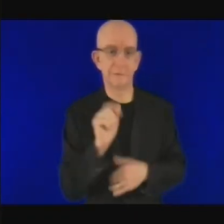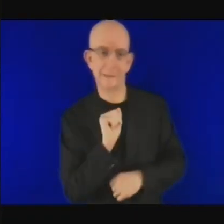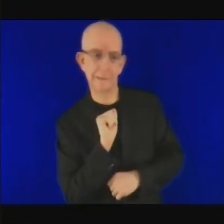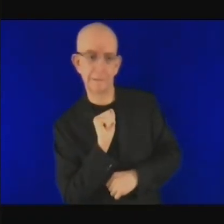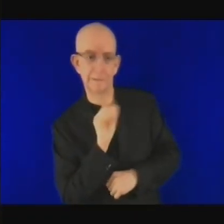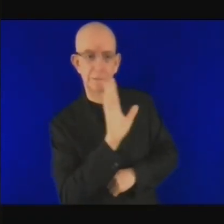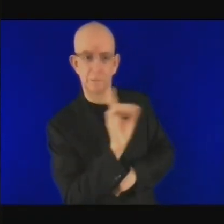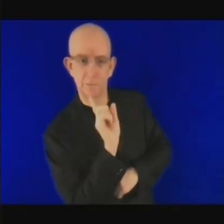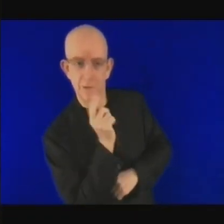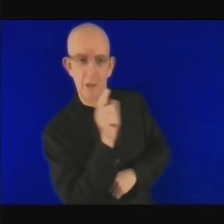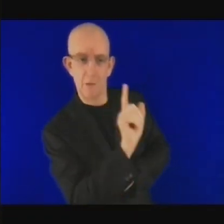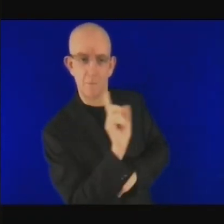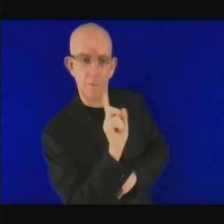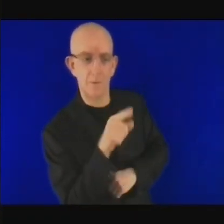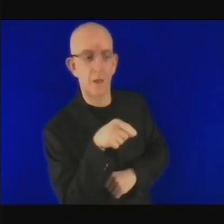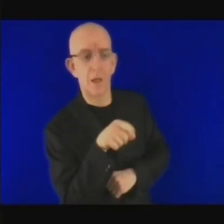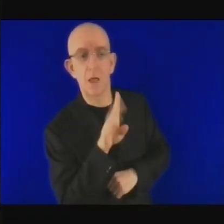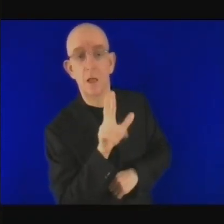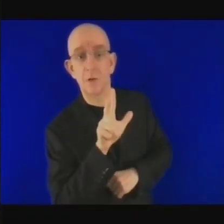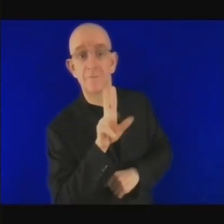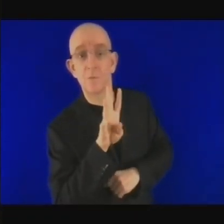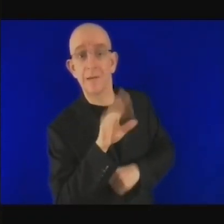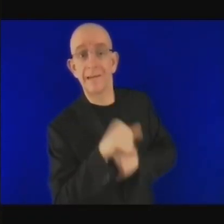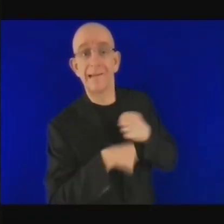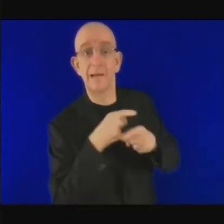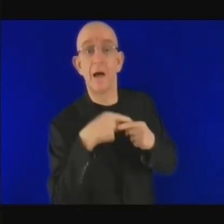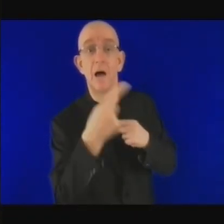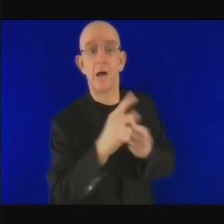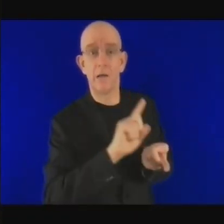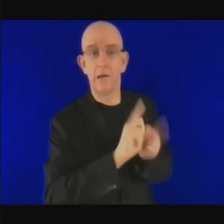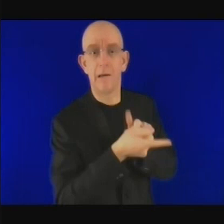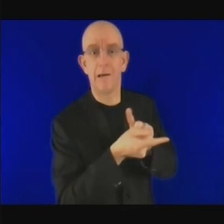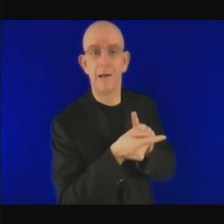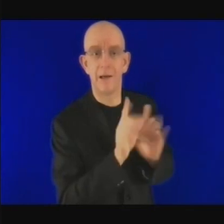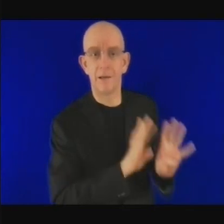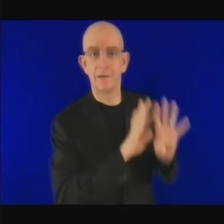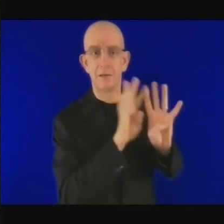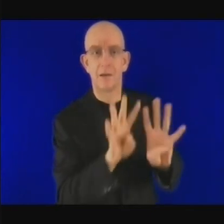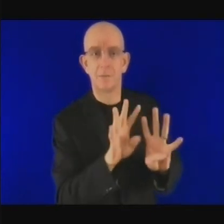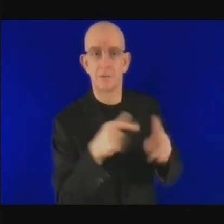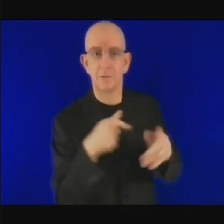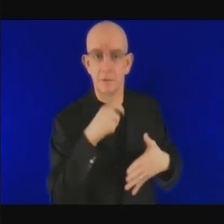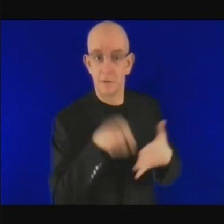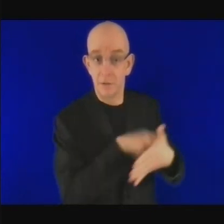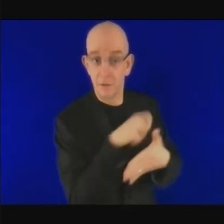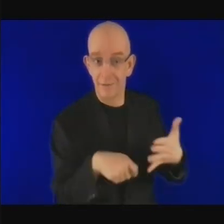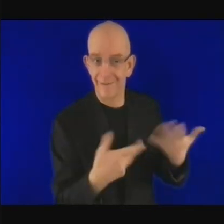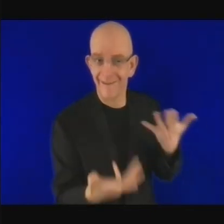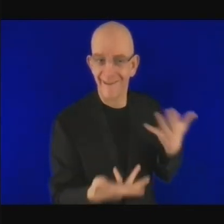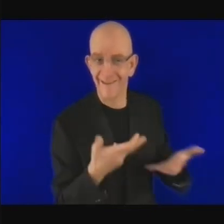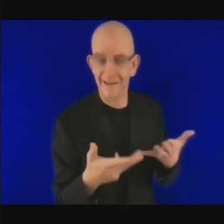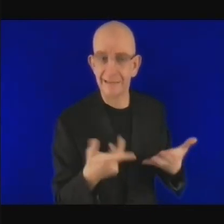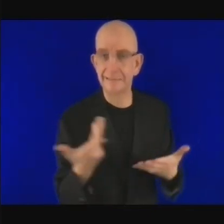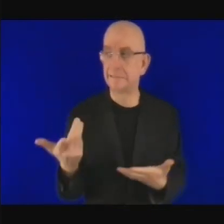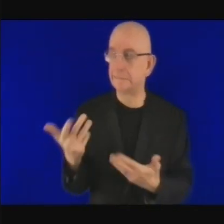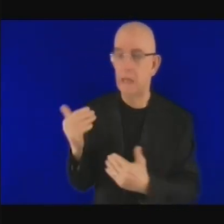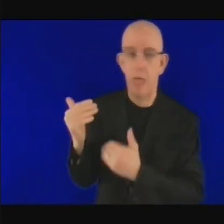en sachant que ce n pas ça qui va permettre de résoudre le problème de déficit en électricité